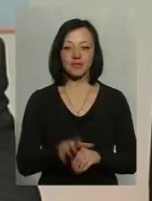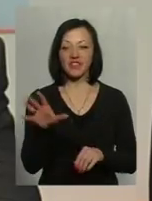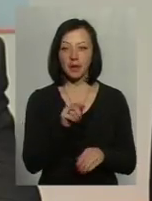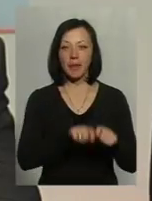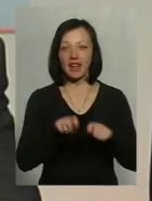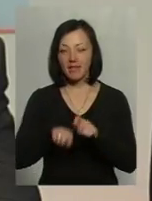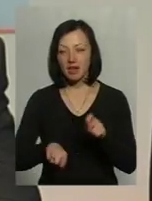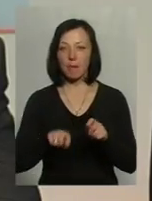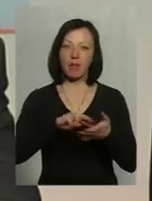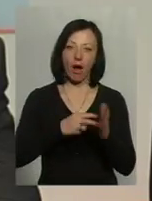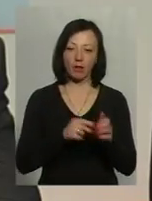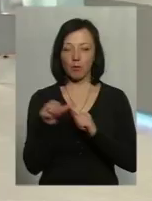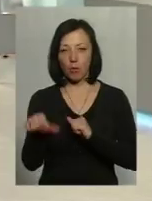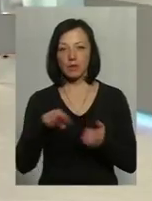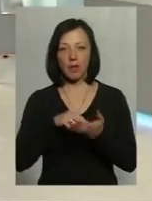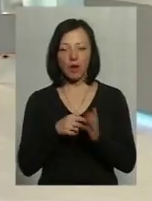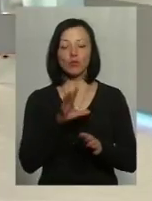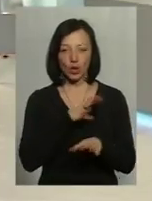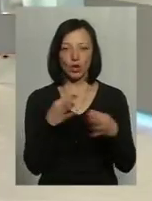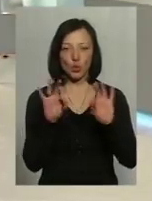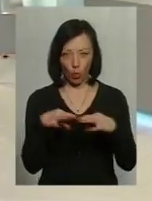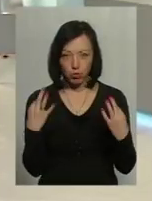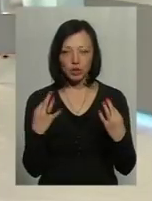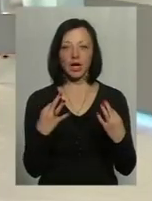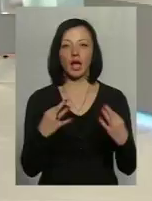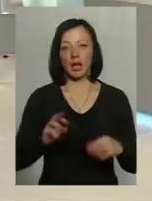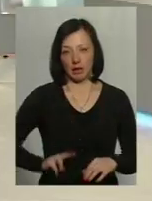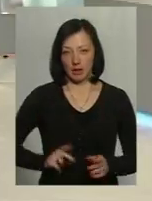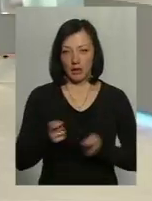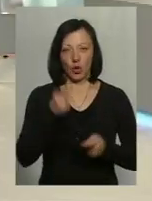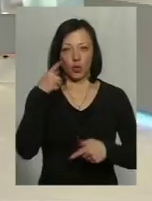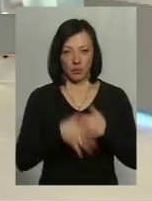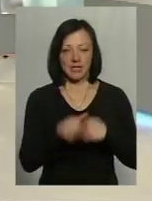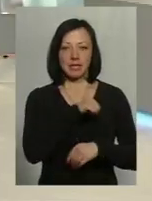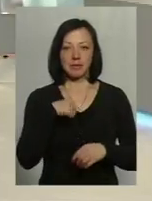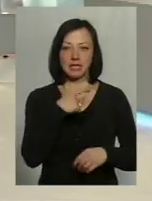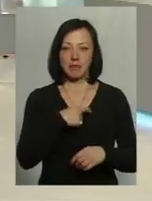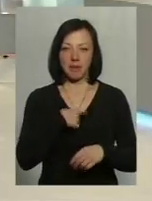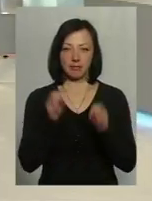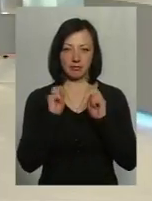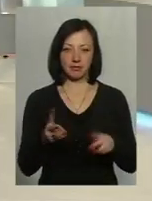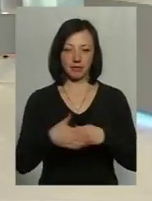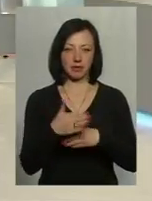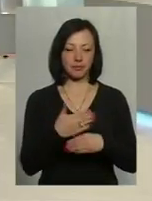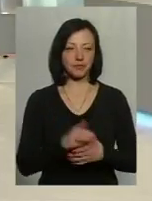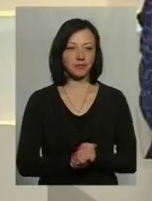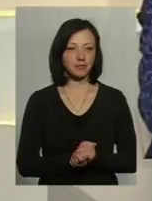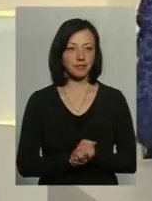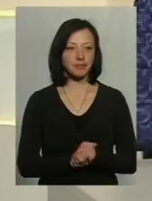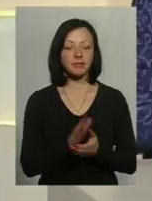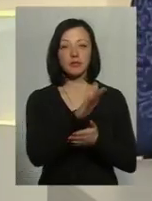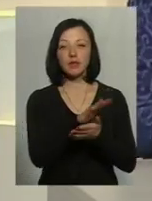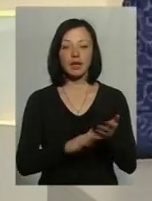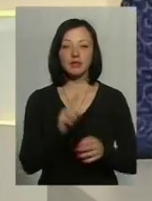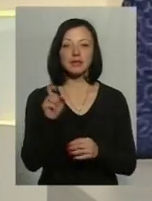були і планові, і позапланові, були допуски, тобто роботодавці розуміють, що вони самі себе наражають на санкції. Впродовження. За